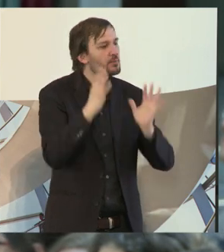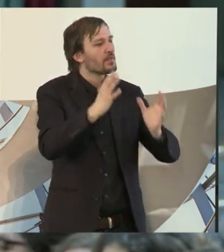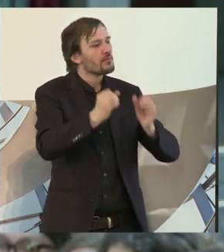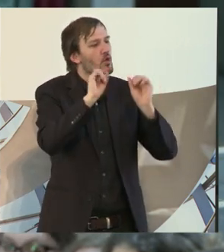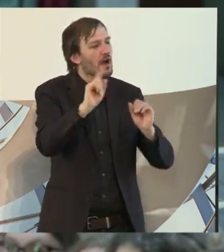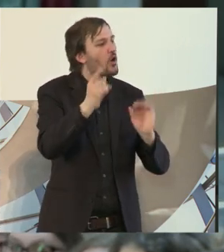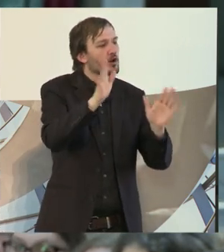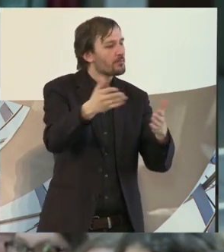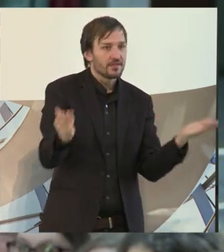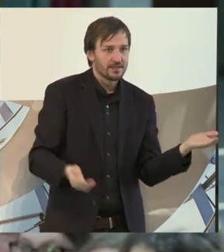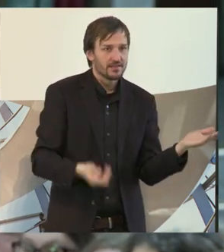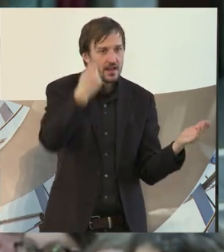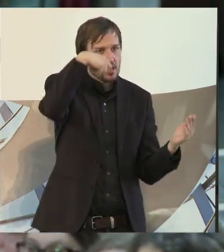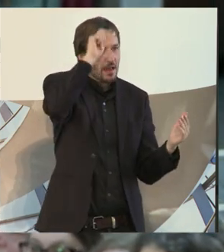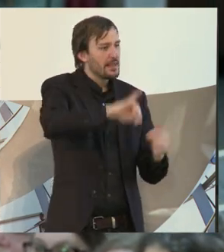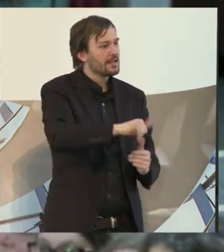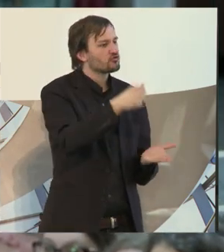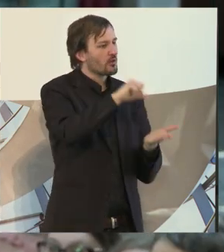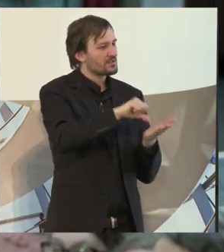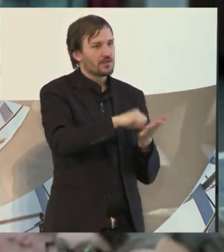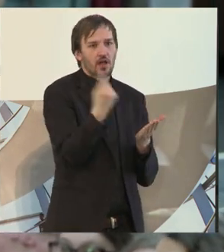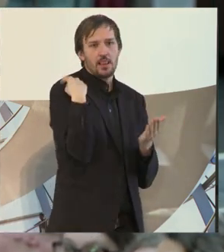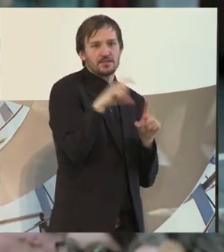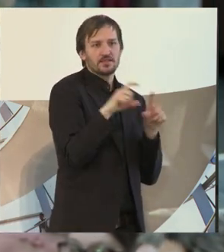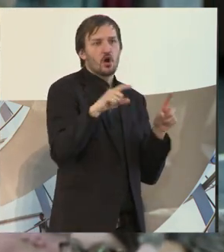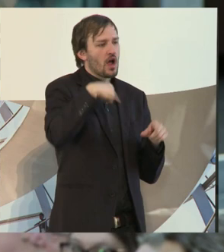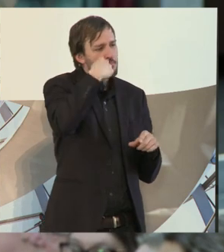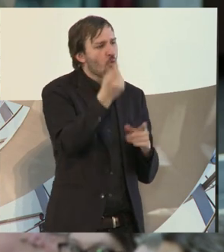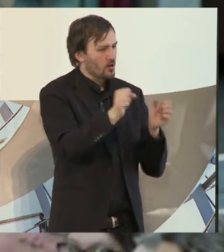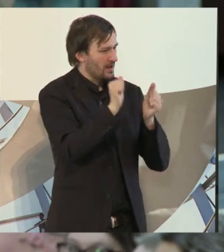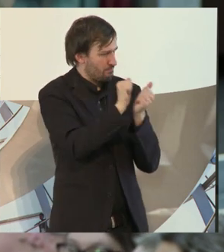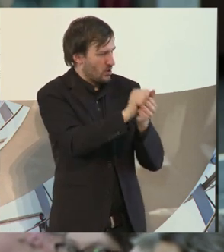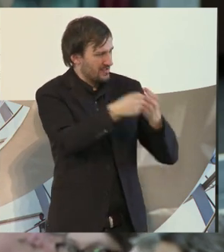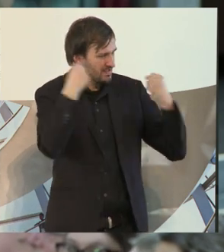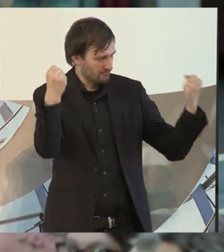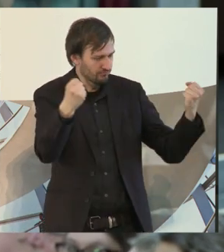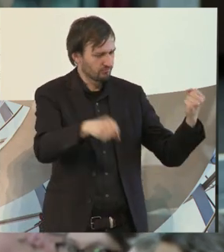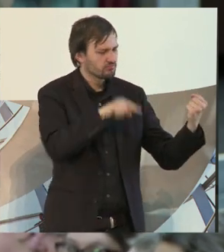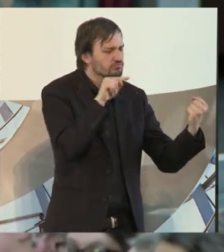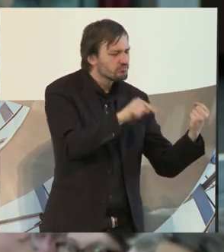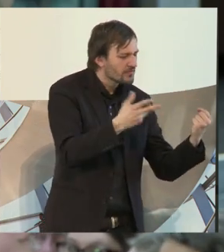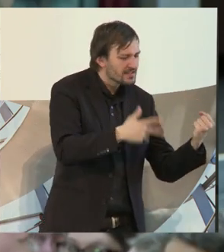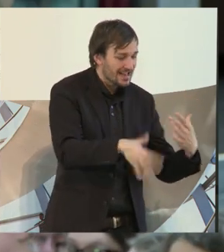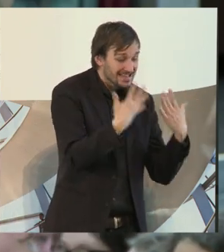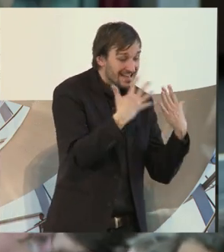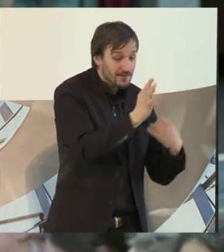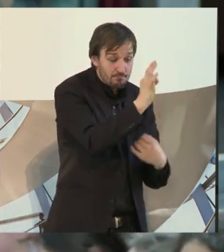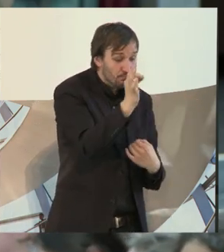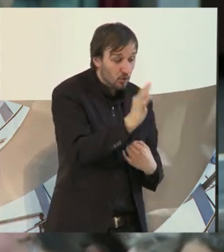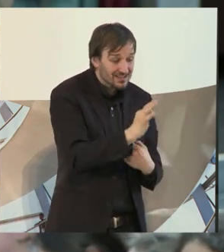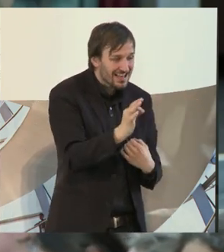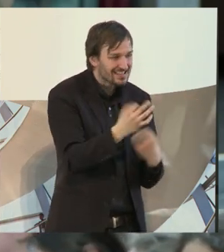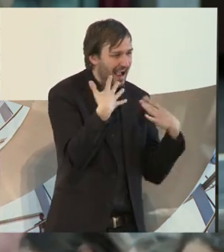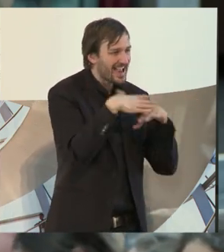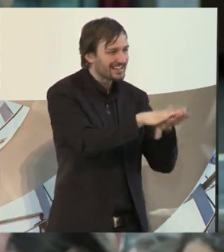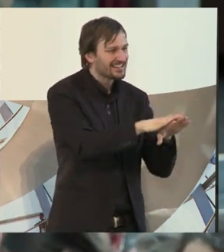Die Berliner Jobcenter standen in der Morgenpost. Letzte Woche haben teilweise bis zu zehn Prozent ihrer